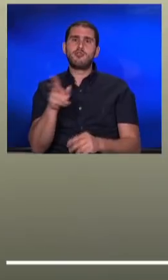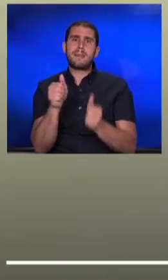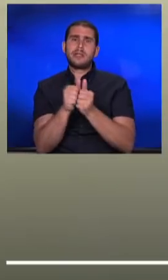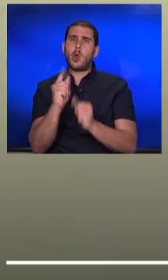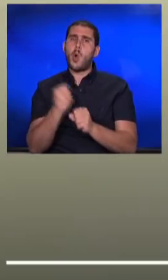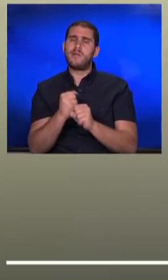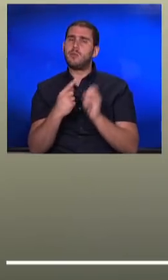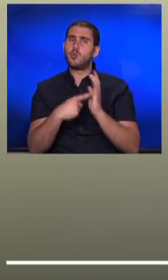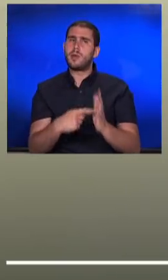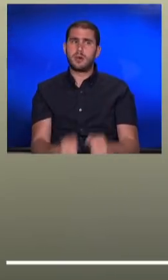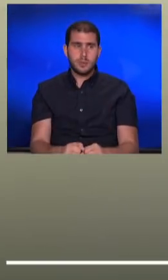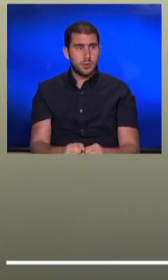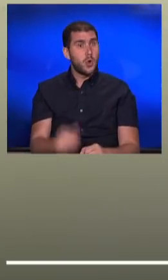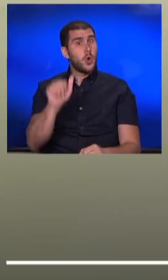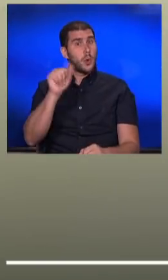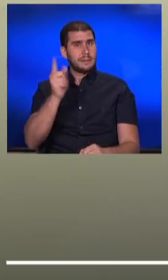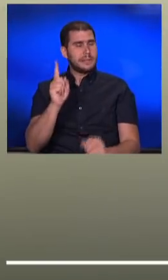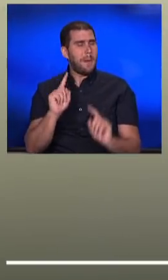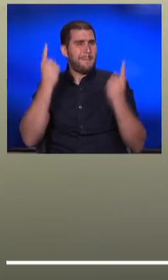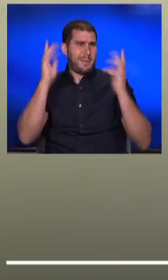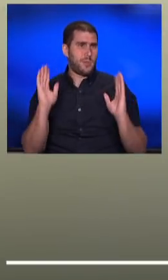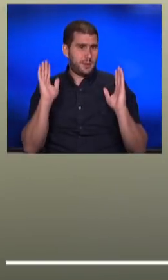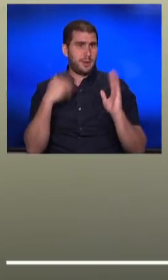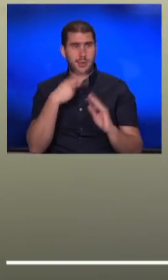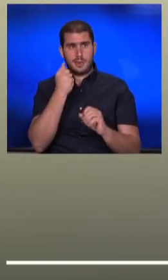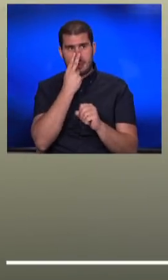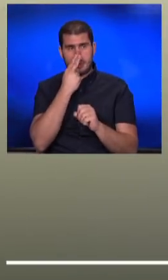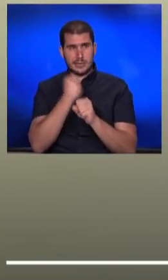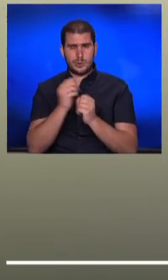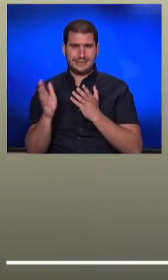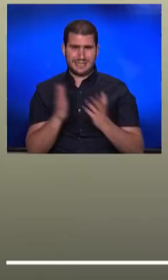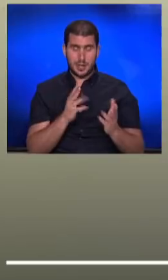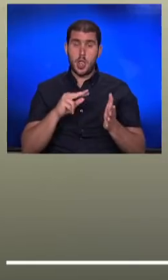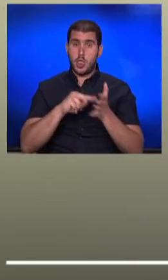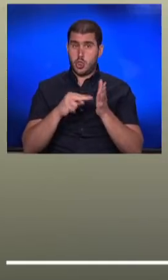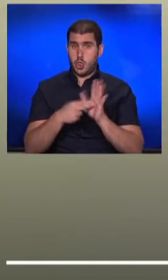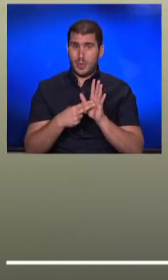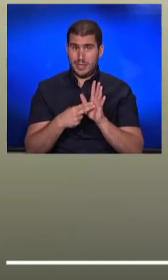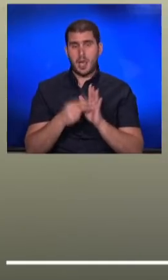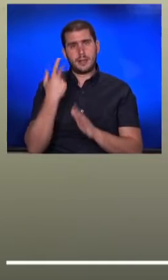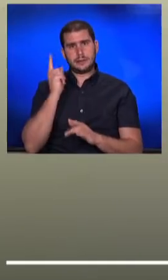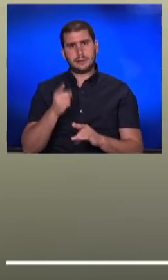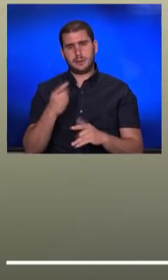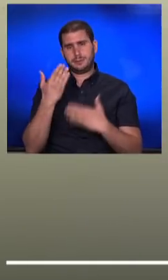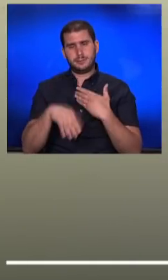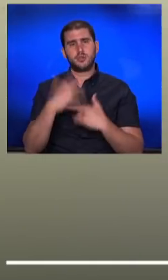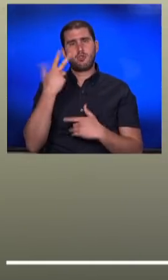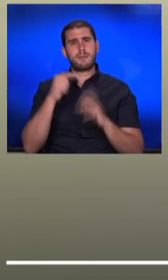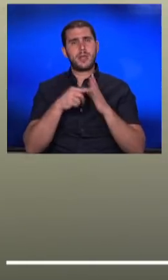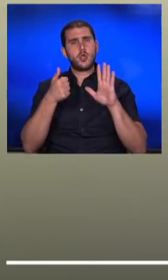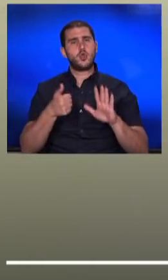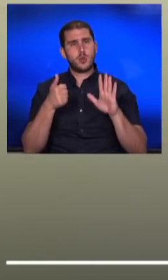אז קודם כל זה לא פתאומיות. בנושא רגע סדר, התוכנית הייתה אמורה להסתיים ב-30 ביוני, תוכנית